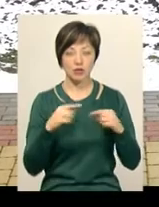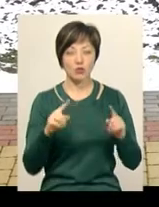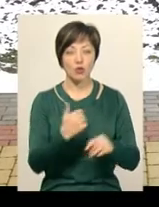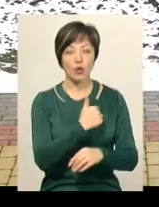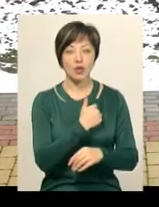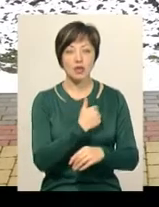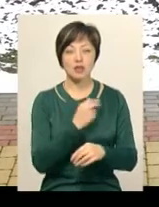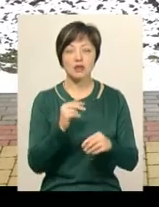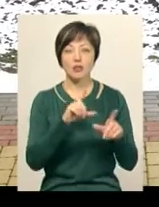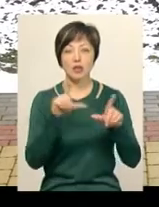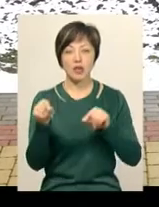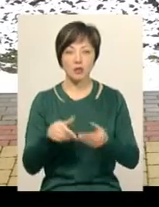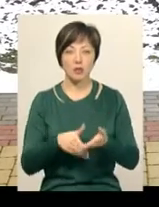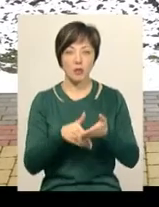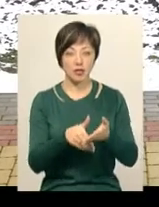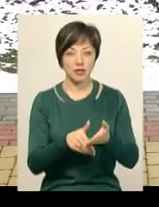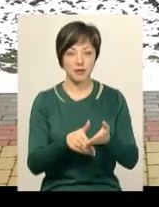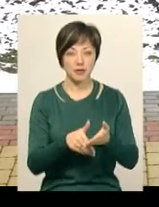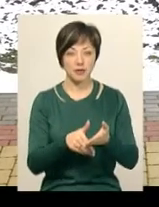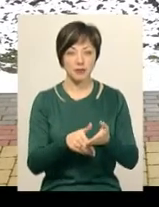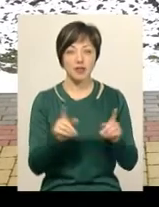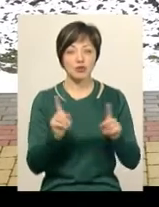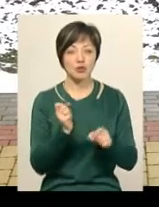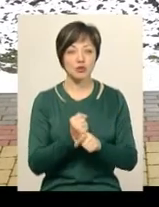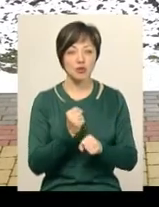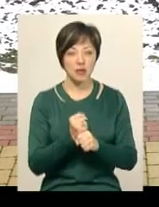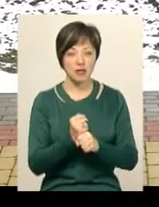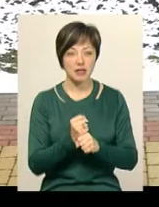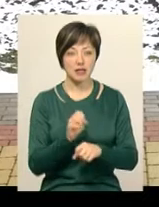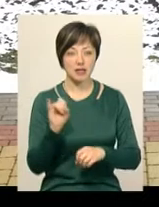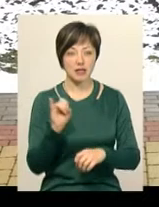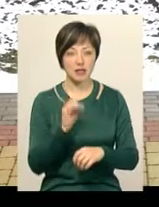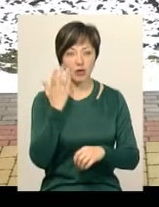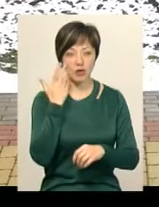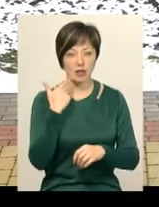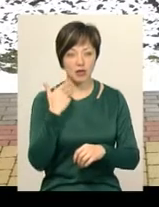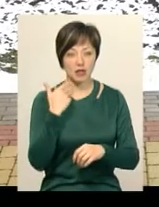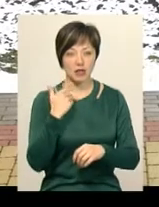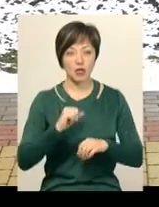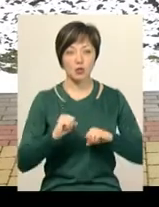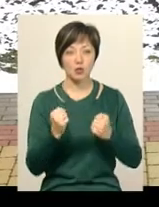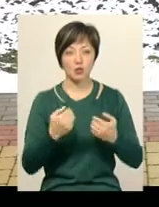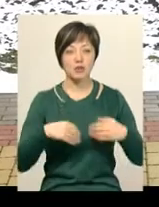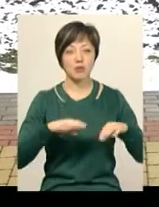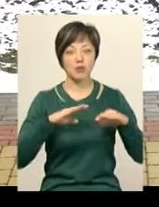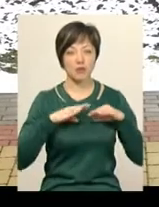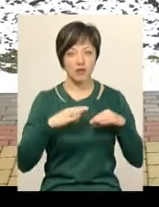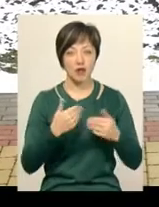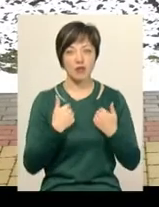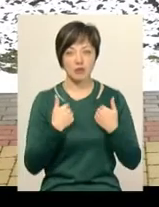хотілося поїхати допомогти, щось зробити. І коли друзі запропонували